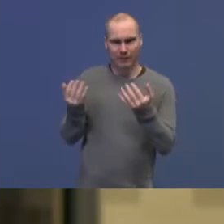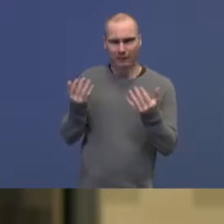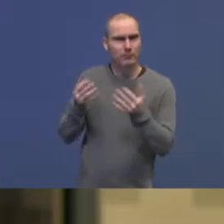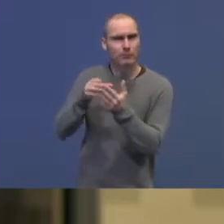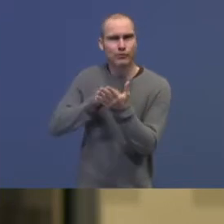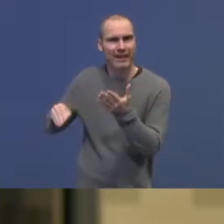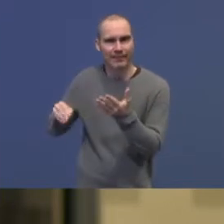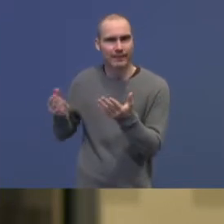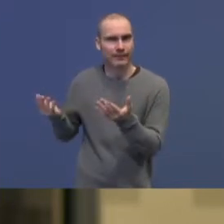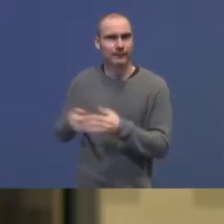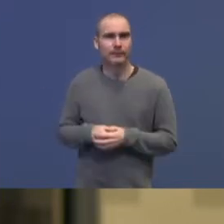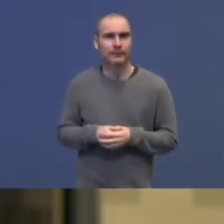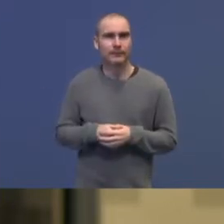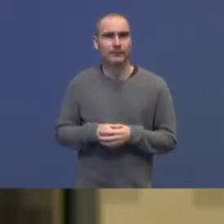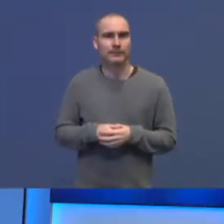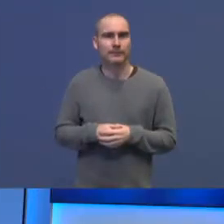hvilke budsjetter?